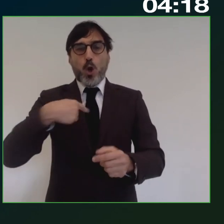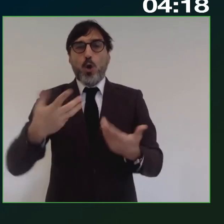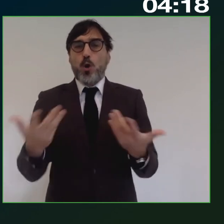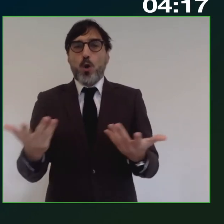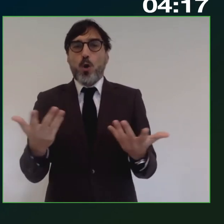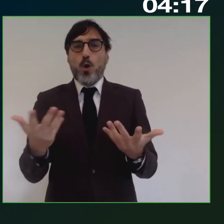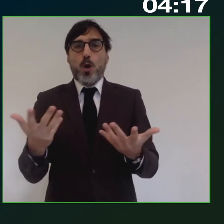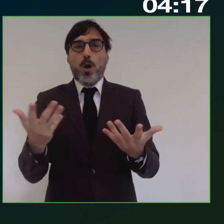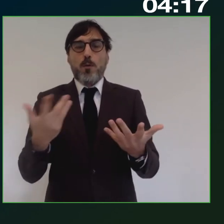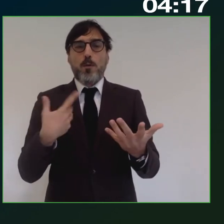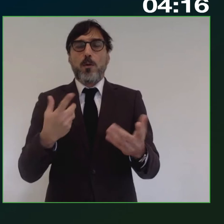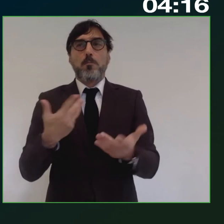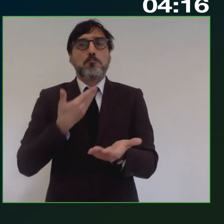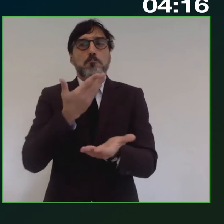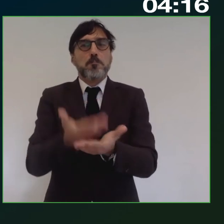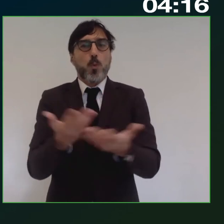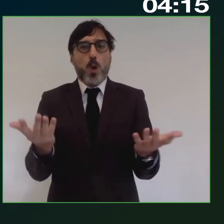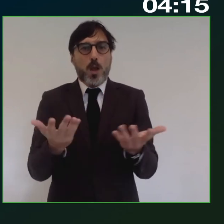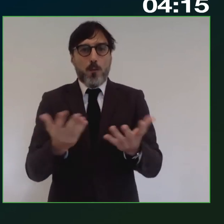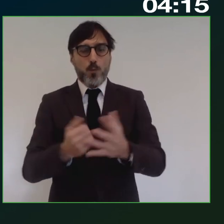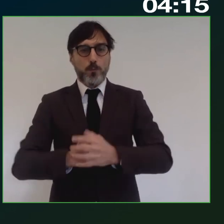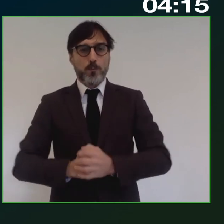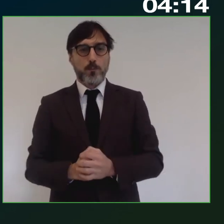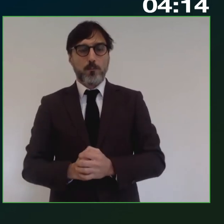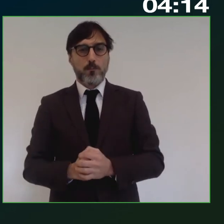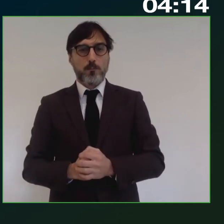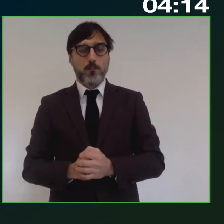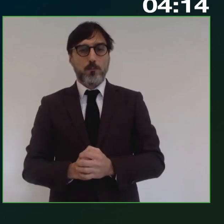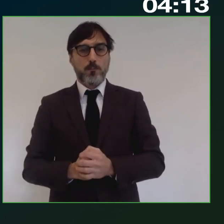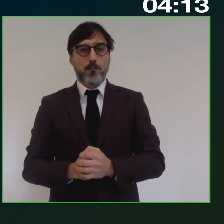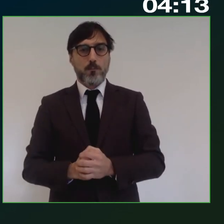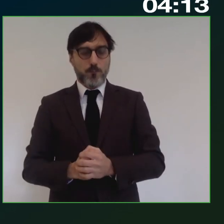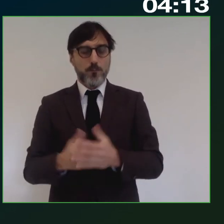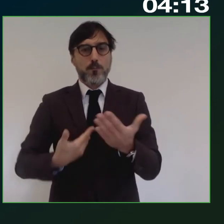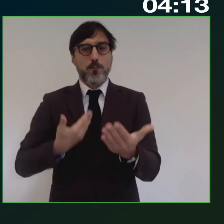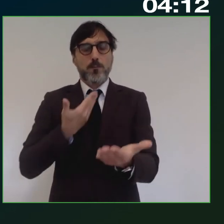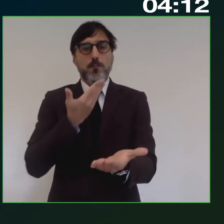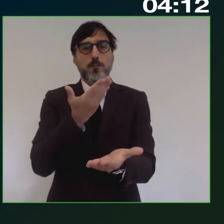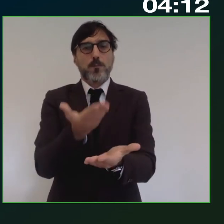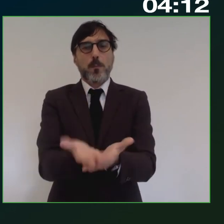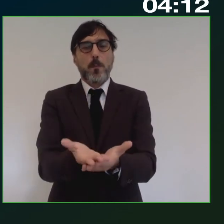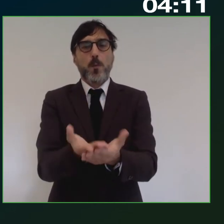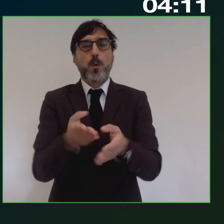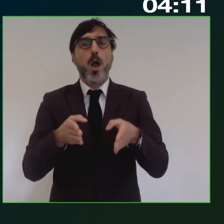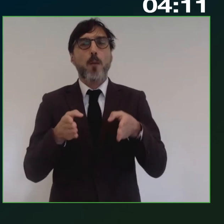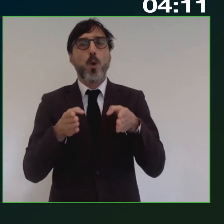poniamo, in realtà proviamo, prima dito, un concorso